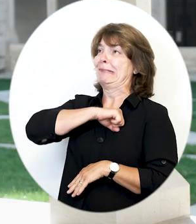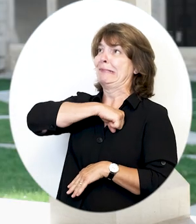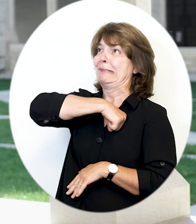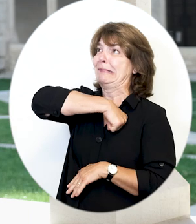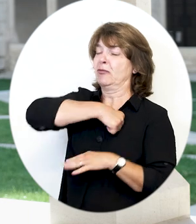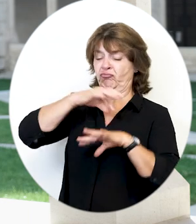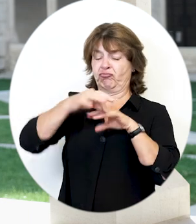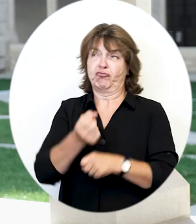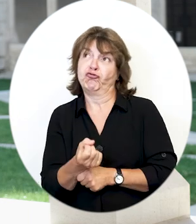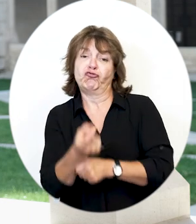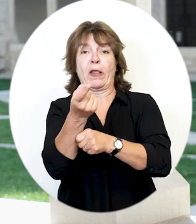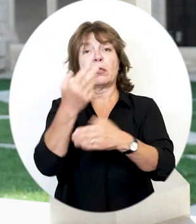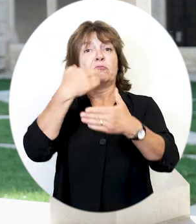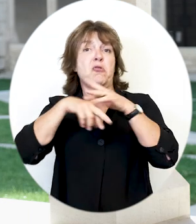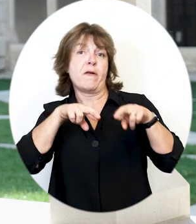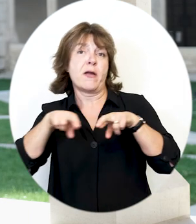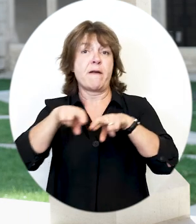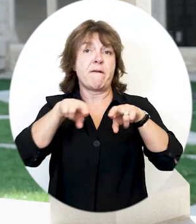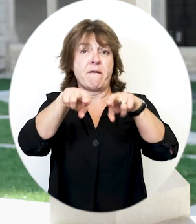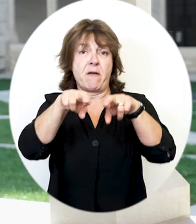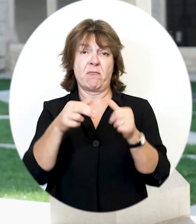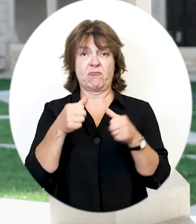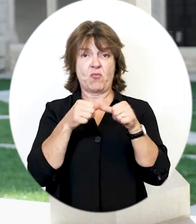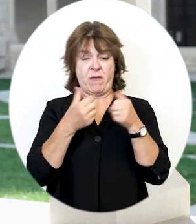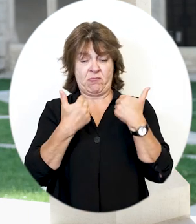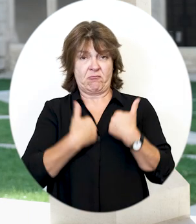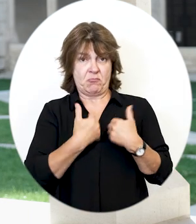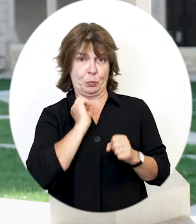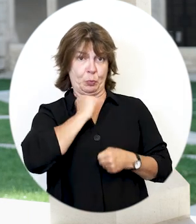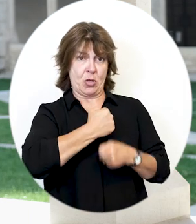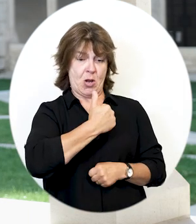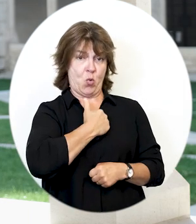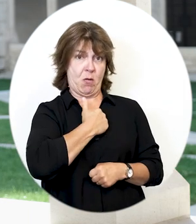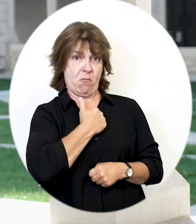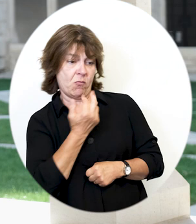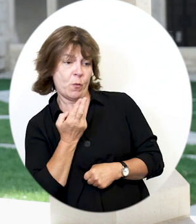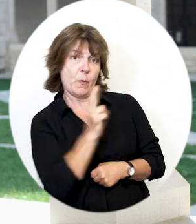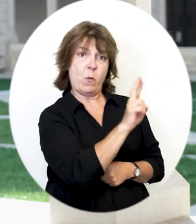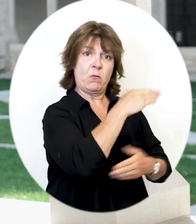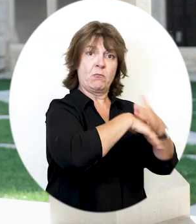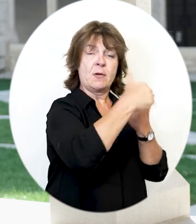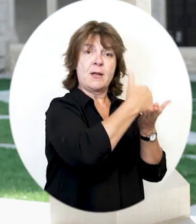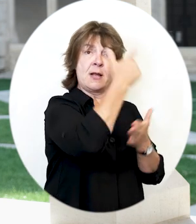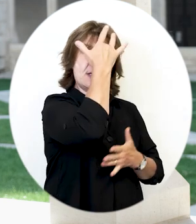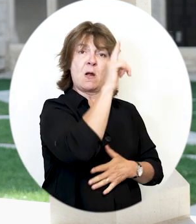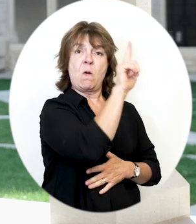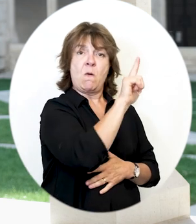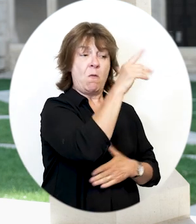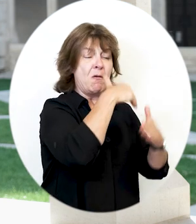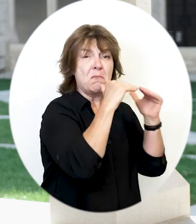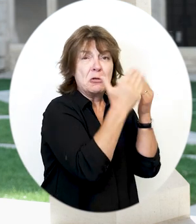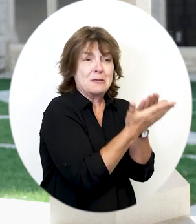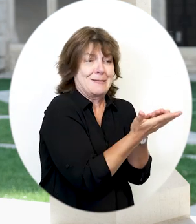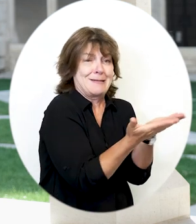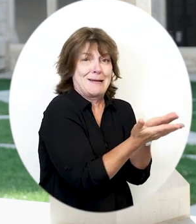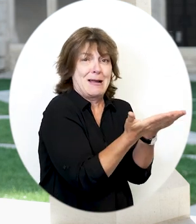'évêque jeta son anneau épiscopal dans la Saône et, en guise de pénitence, se retira sur l'île Saint-Laurent dans une humble